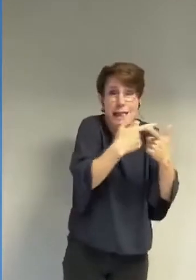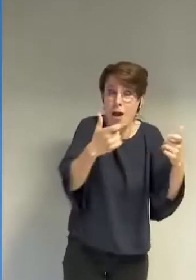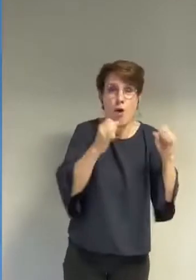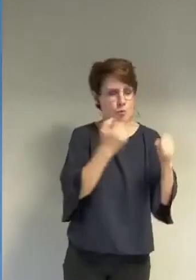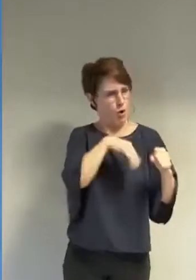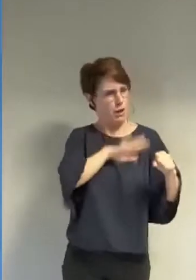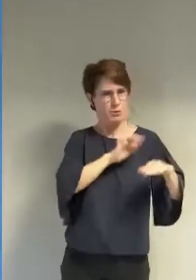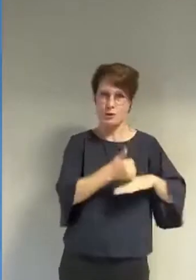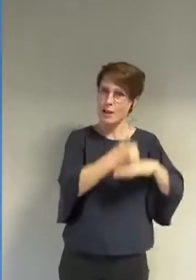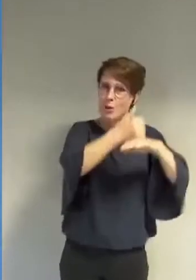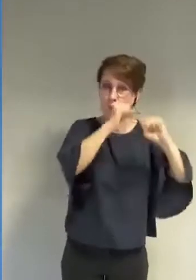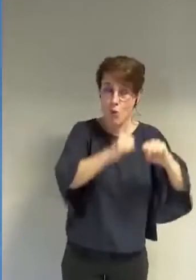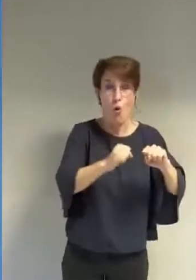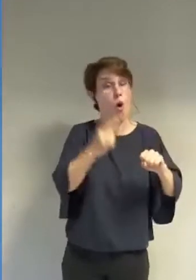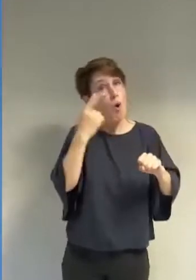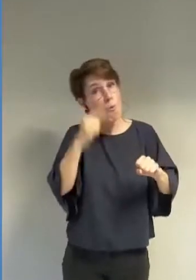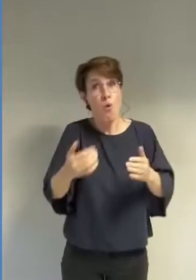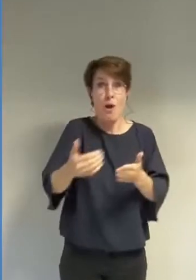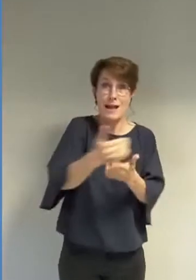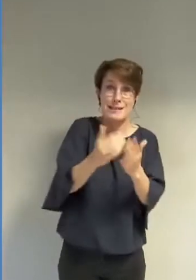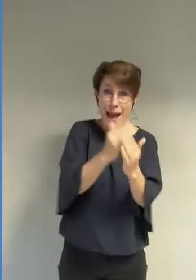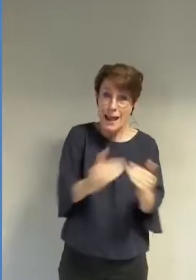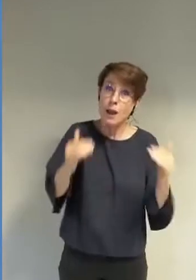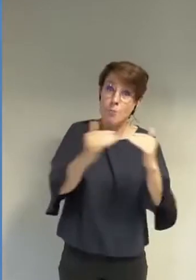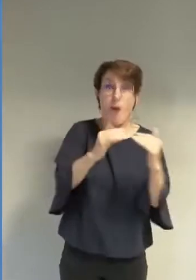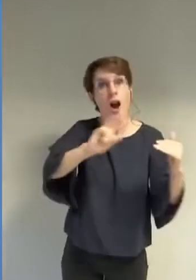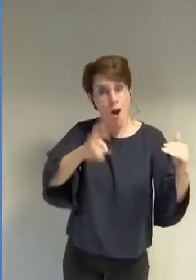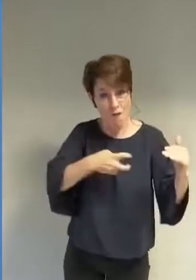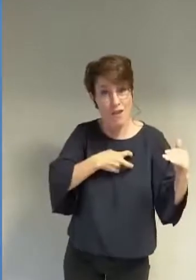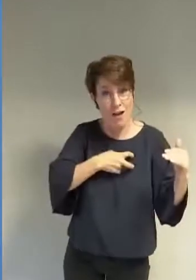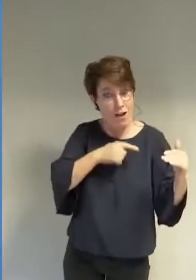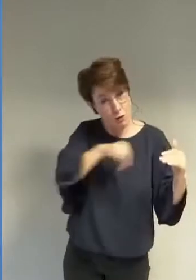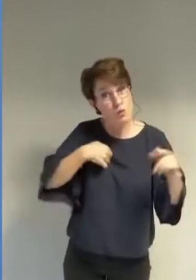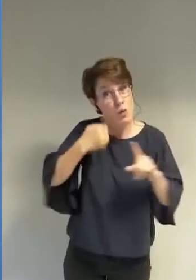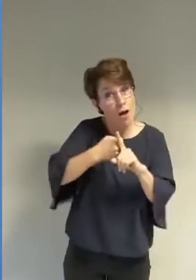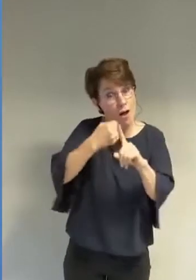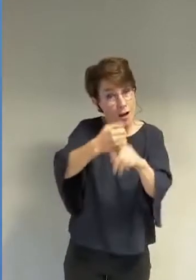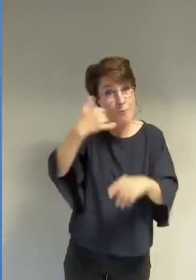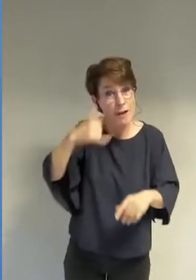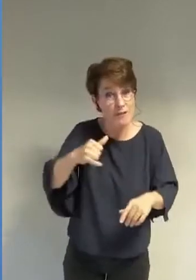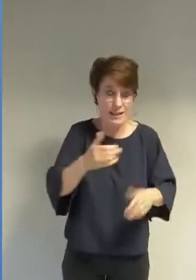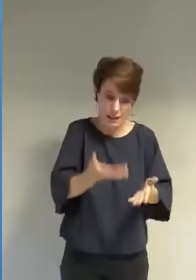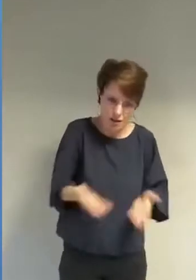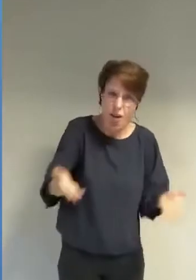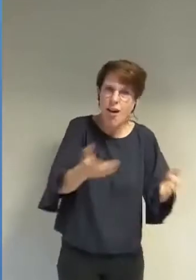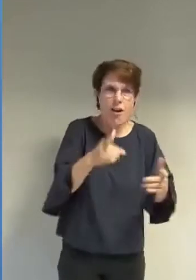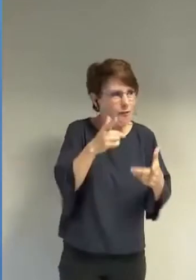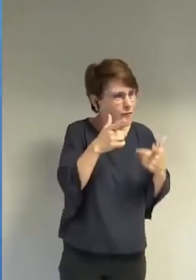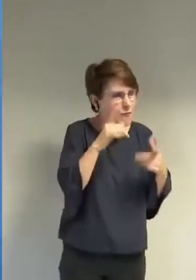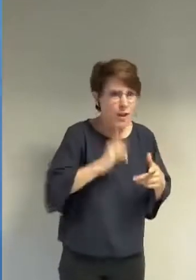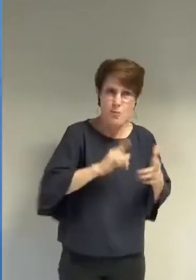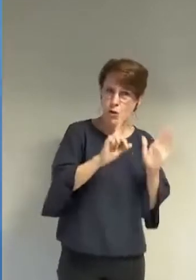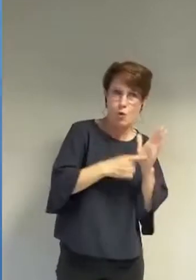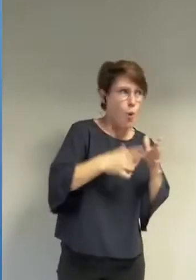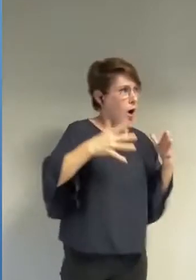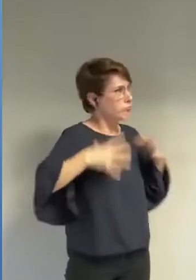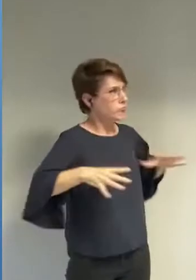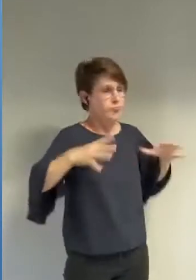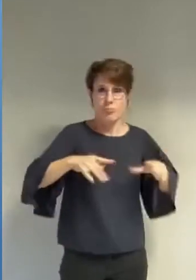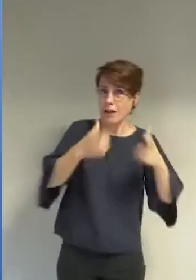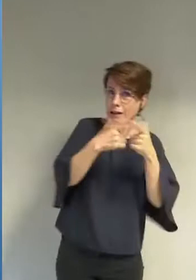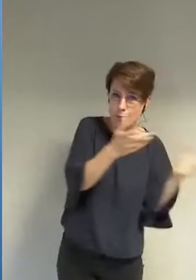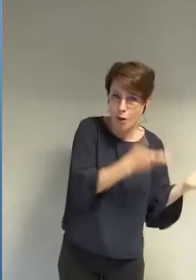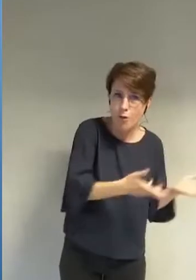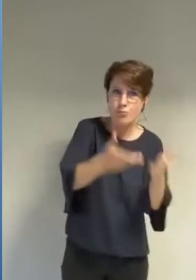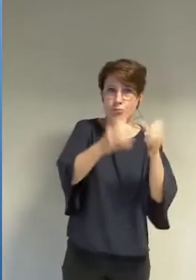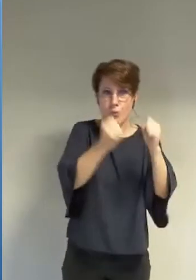'égalité salariale soit enfin reconnue qu'elles puissent circuler librement et en toute sécurité qu'elles puissent participer